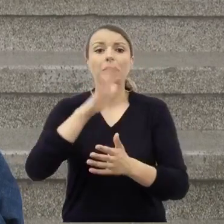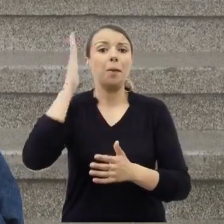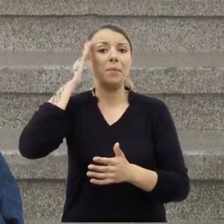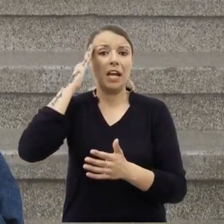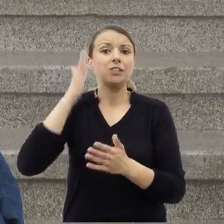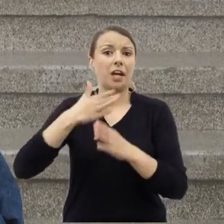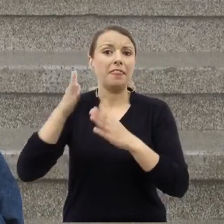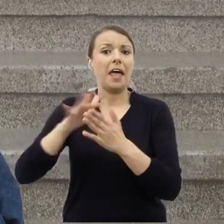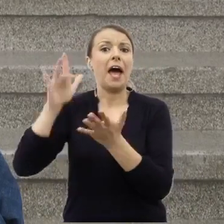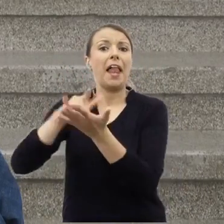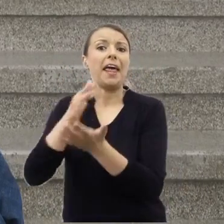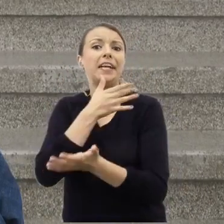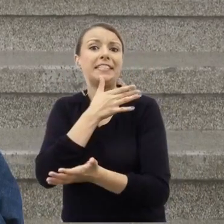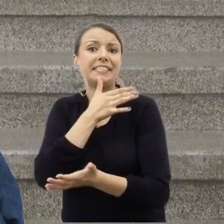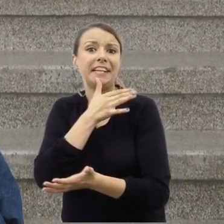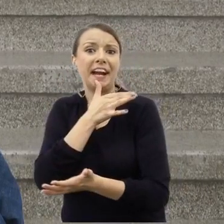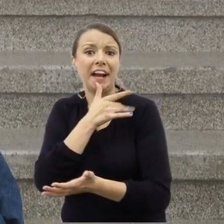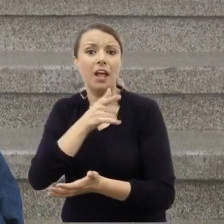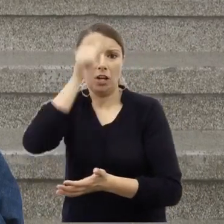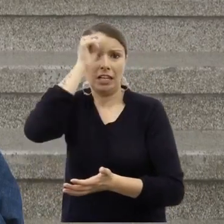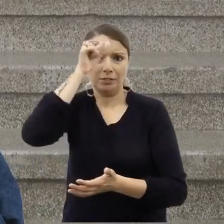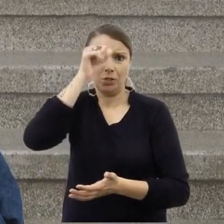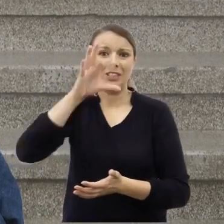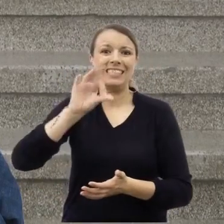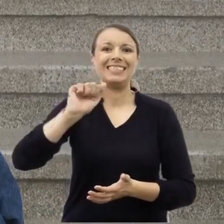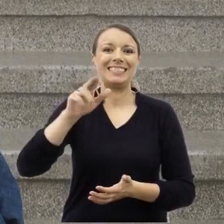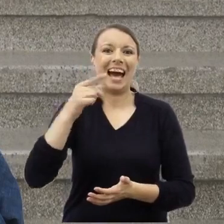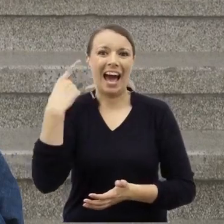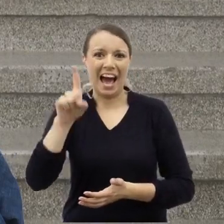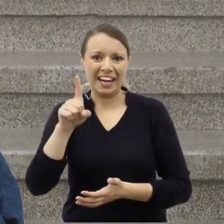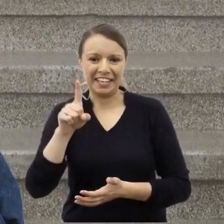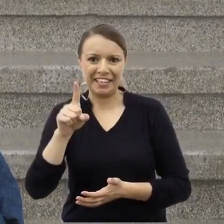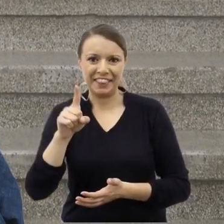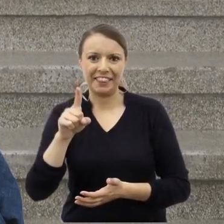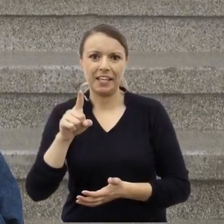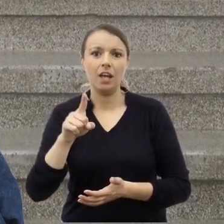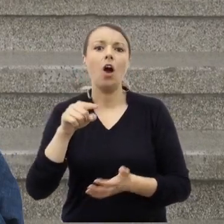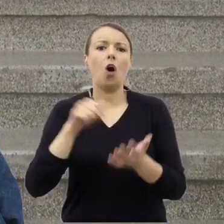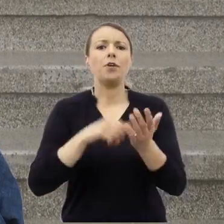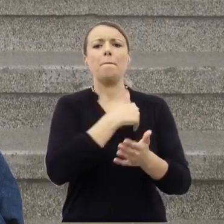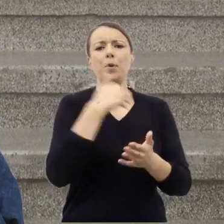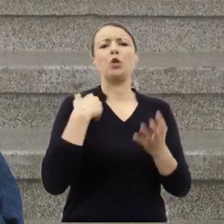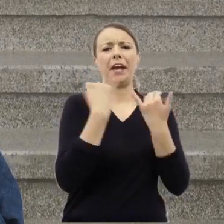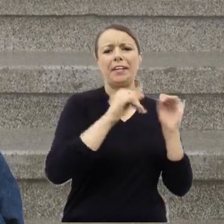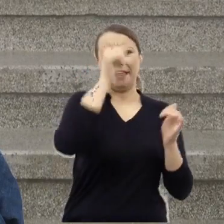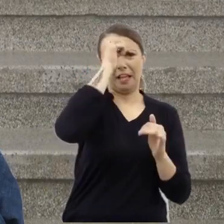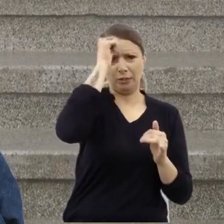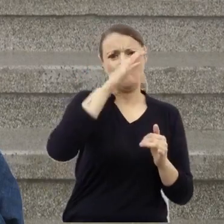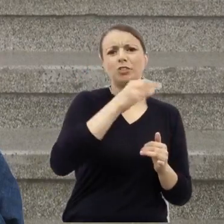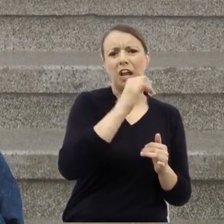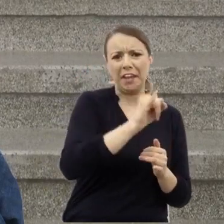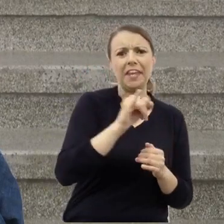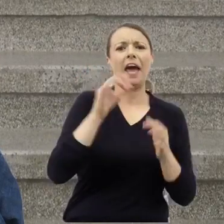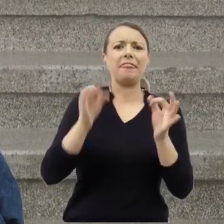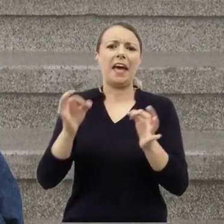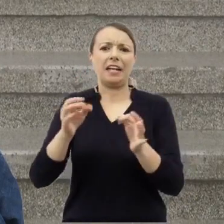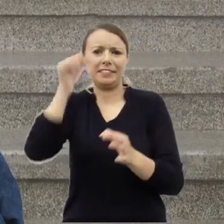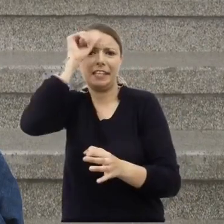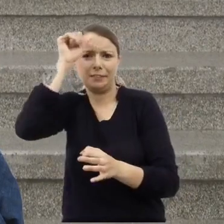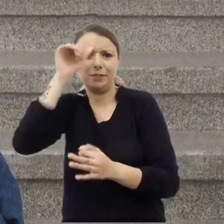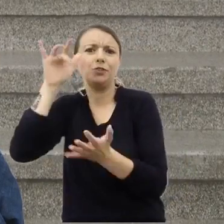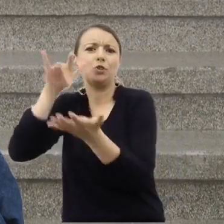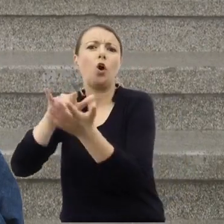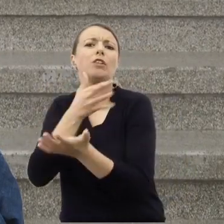Oni się nazywali średni w Polsce. Dzisiaj jest to rodzina Sarit. Jeden z potomków